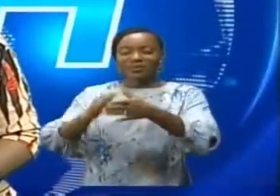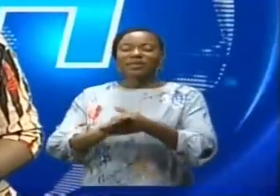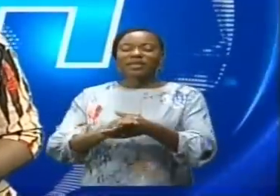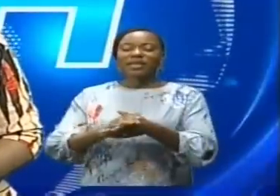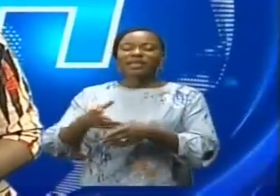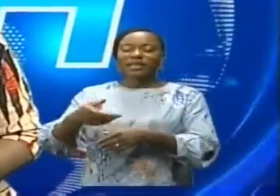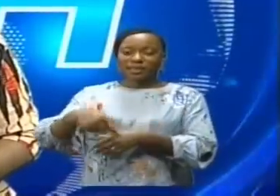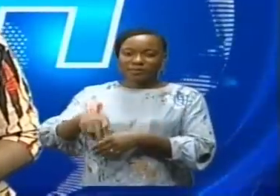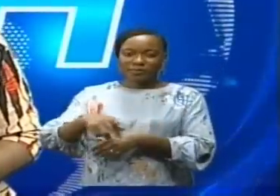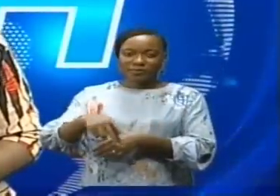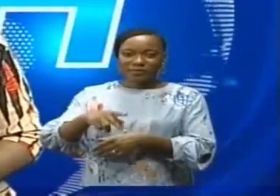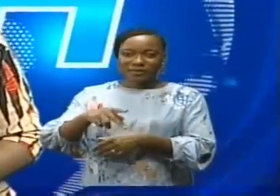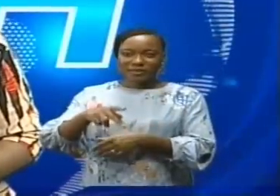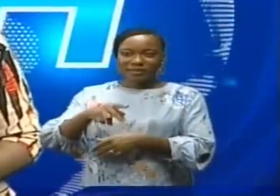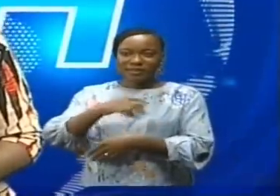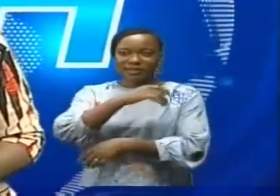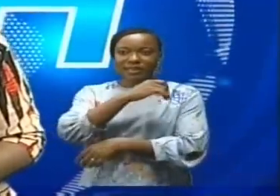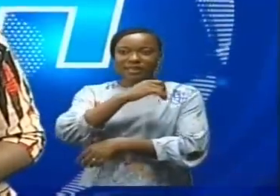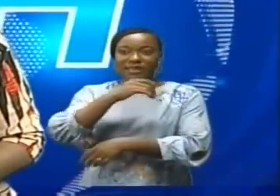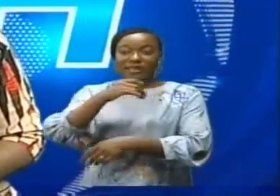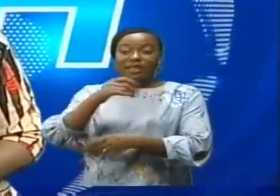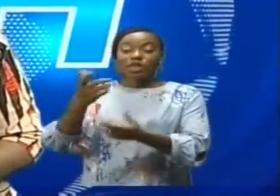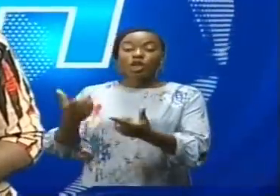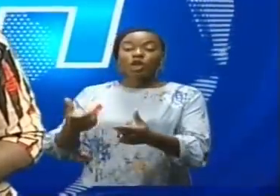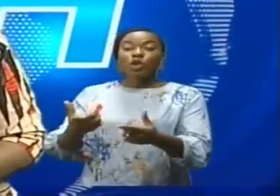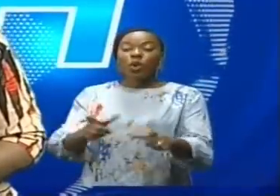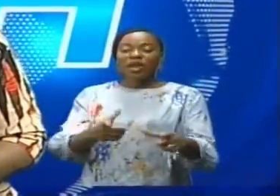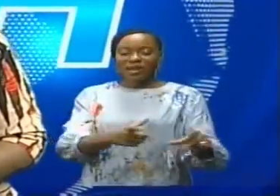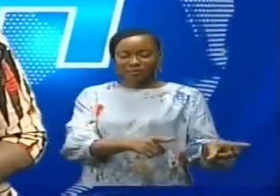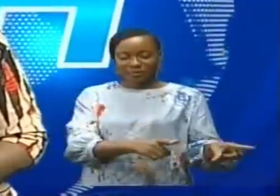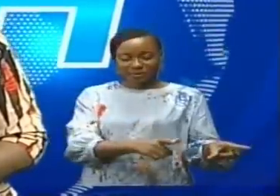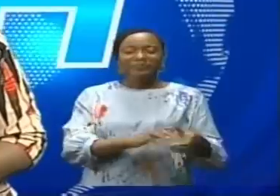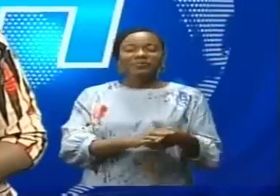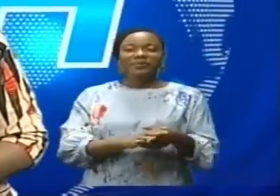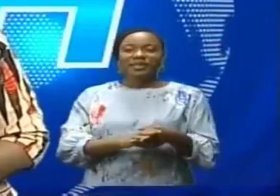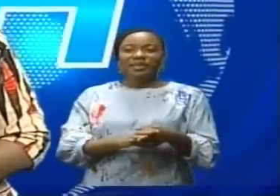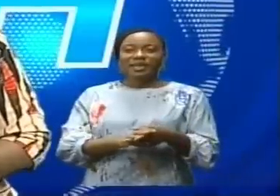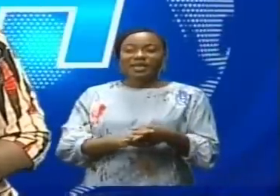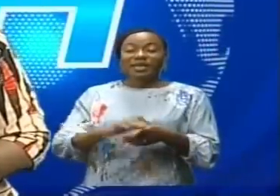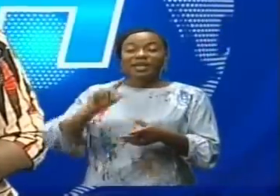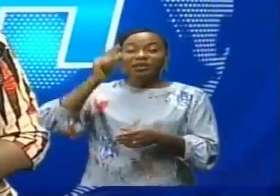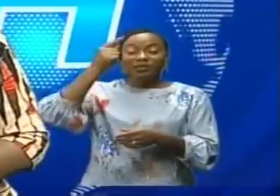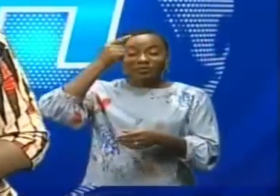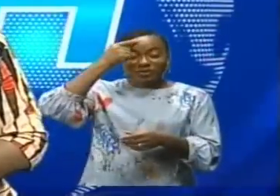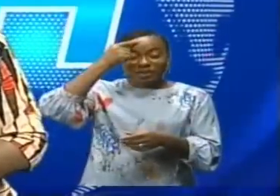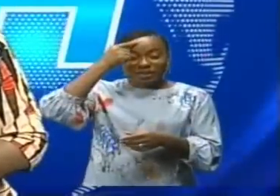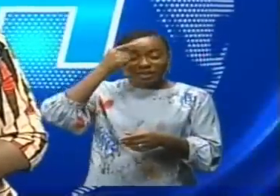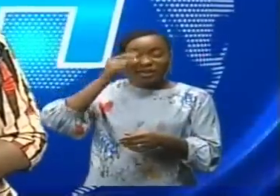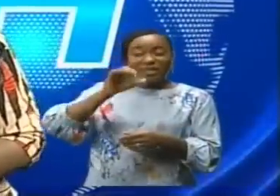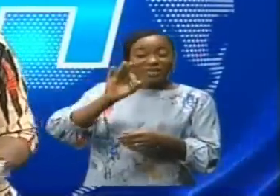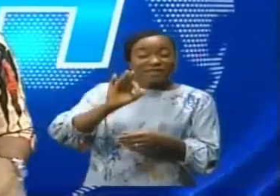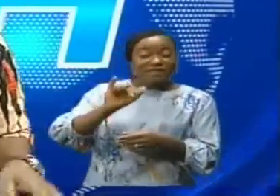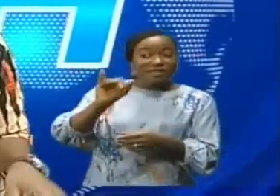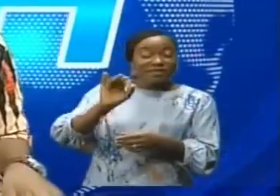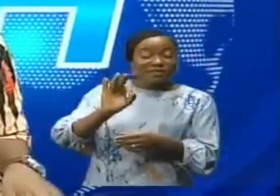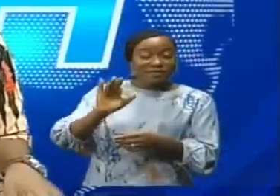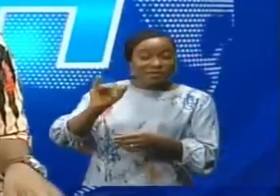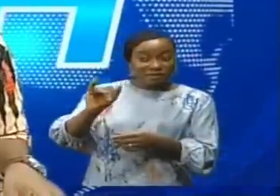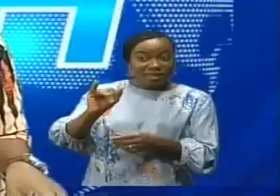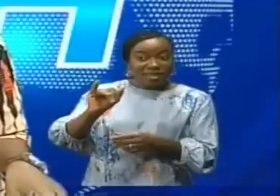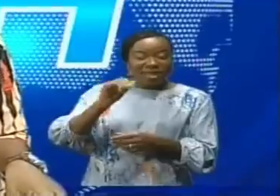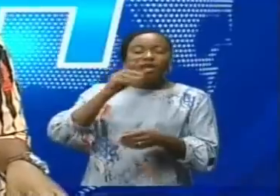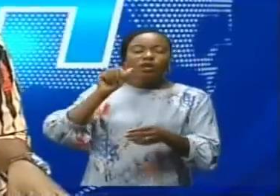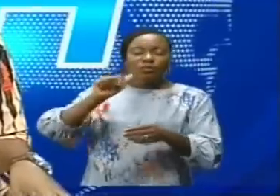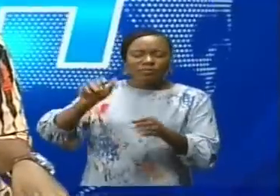province des Lits, plutôt de l'Oualaba, le gouverneur Fifi Masuka a également possédé au